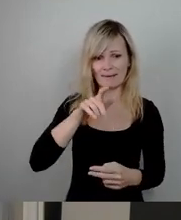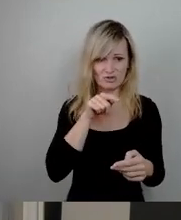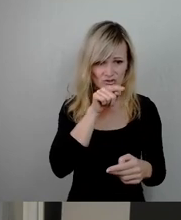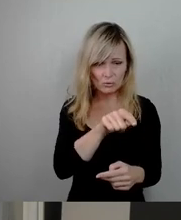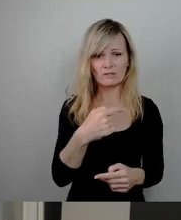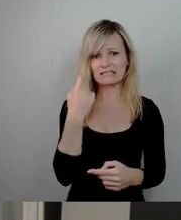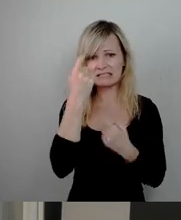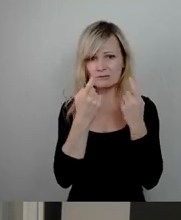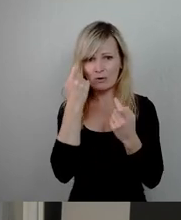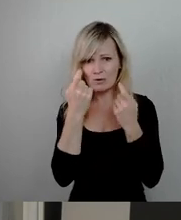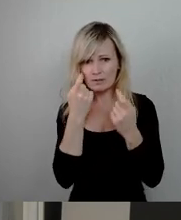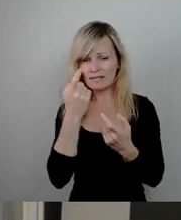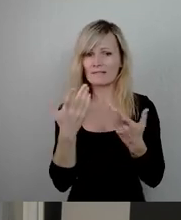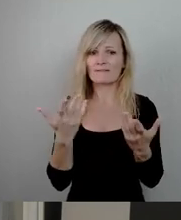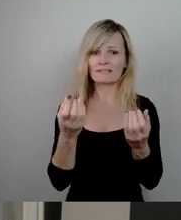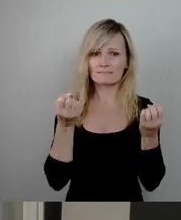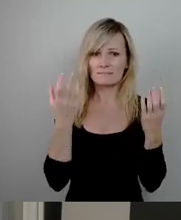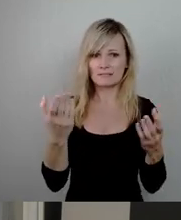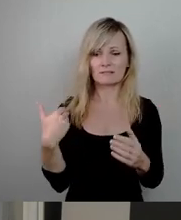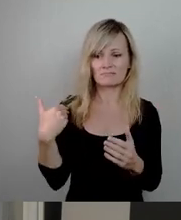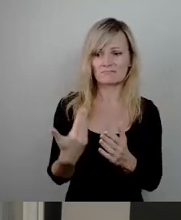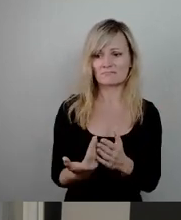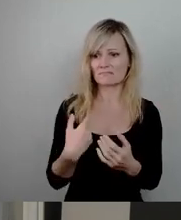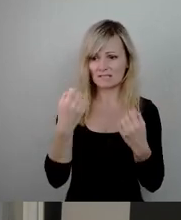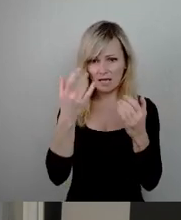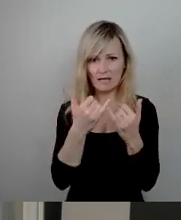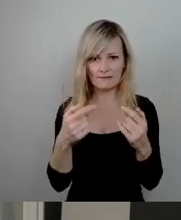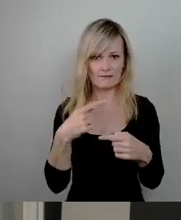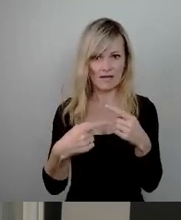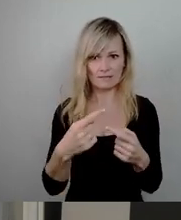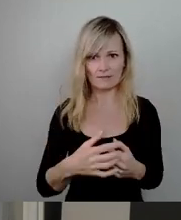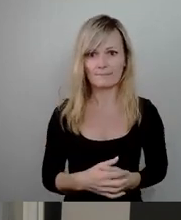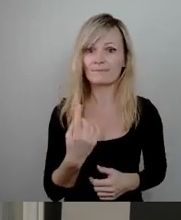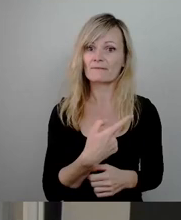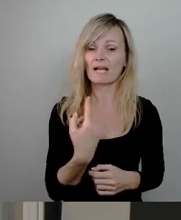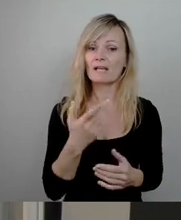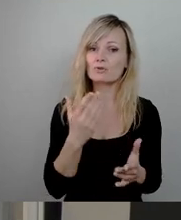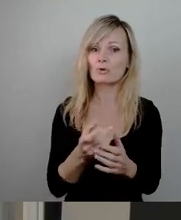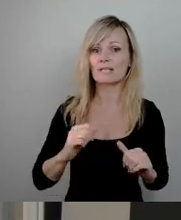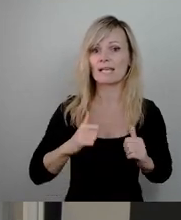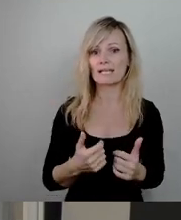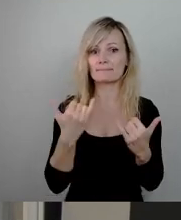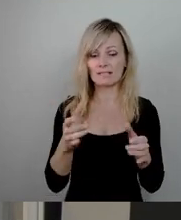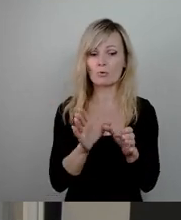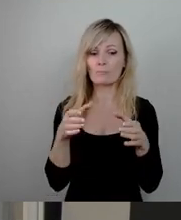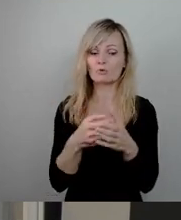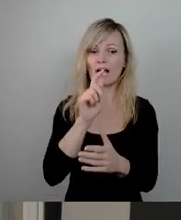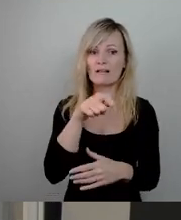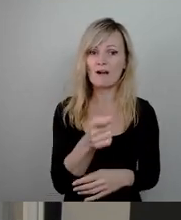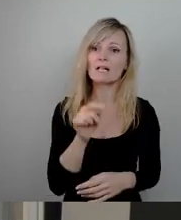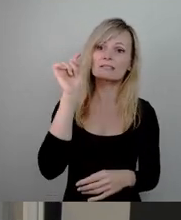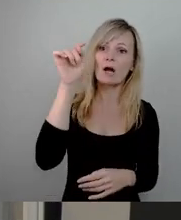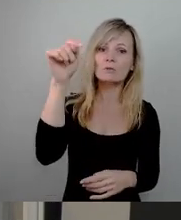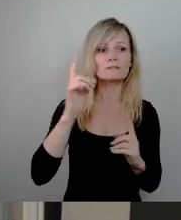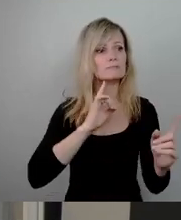unklar war, wie es weitergeht. Wir haben das alle miteinander erlebt. Wir hatten jetzt Kommunalwahl. Wir waren viel draußen. Wir kriegen bis